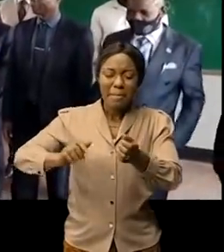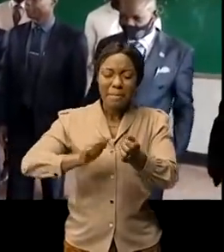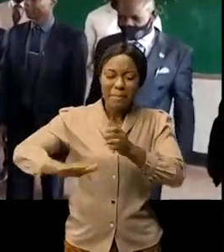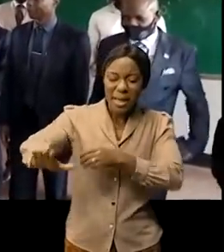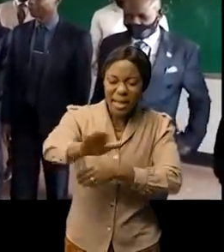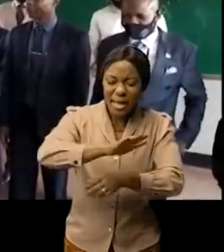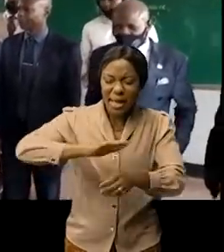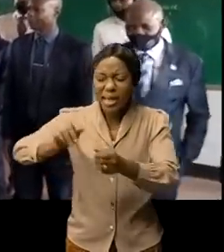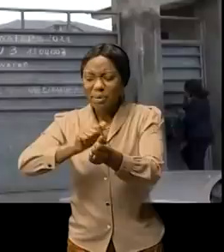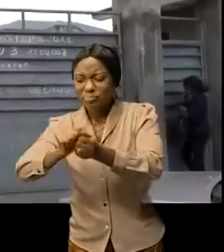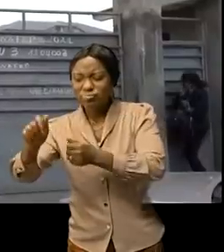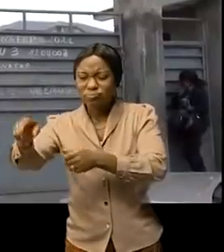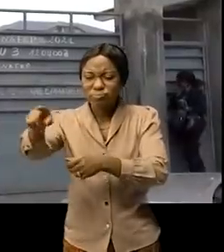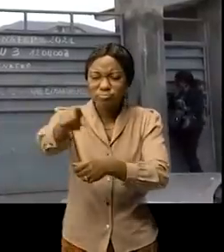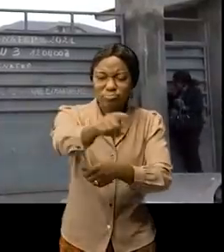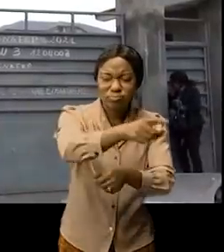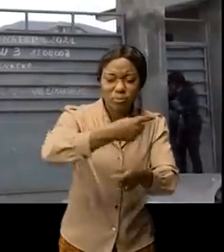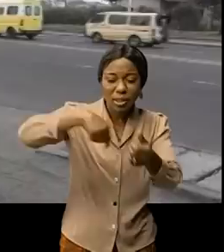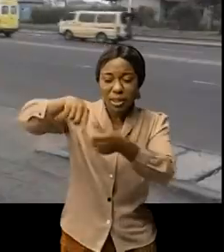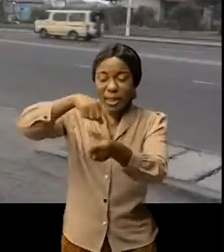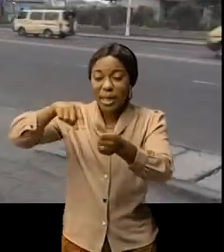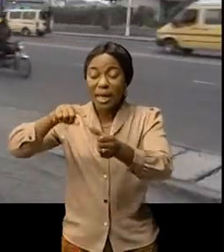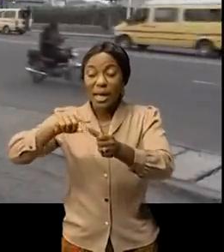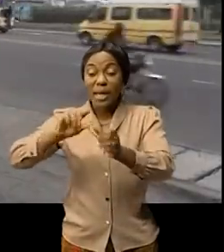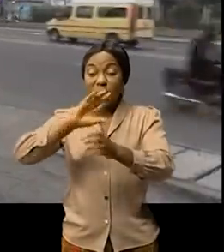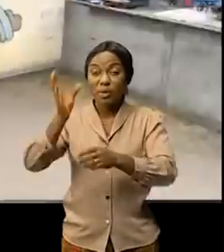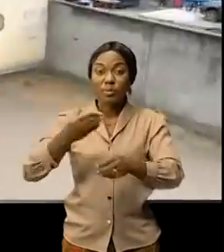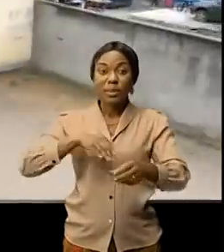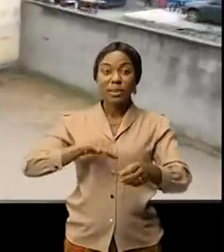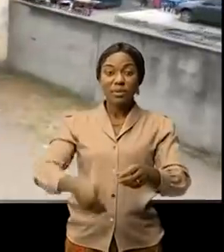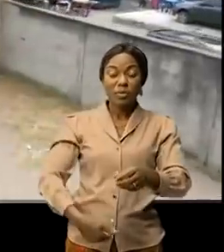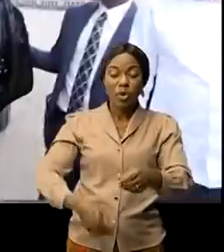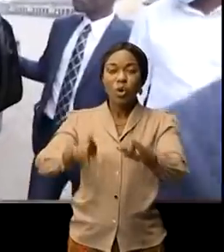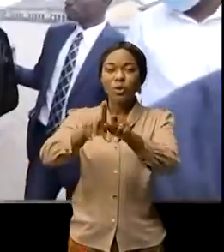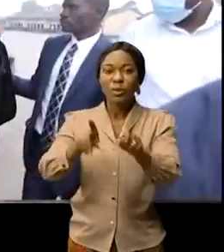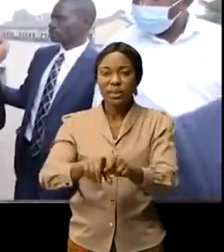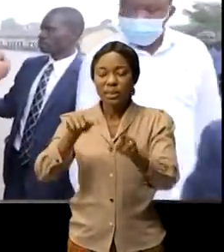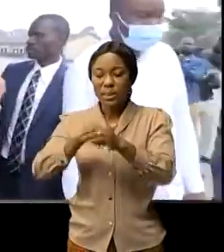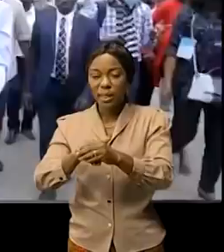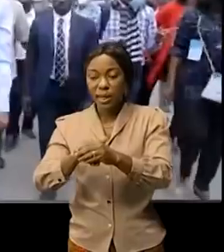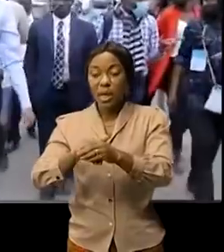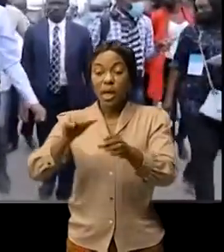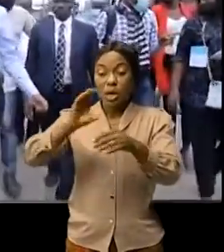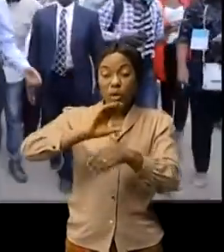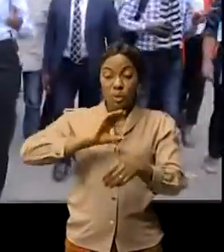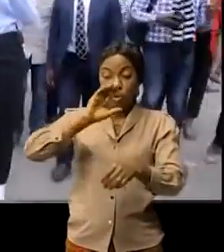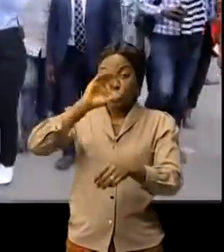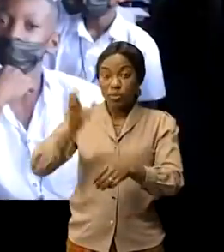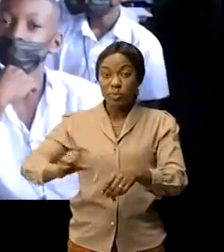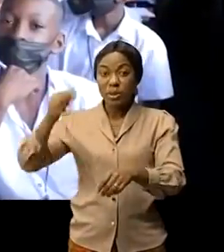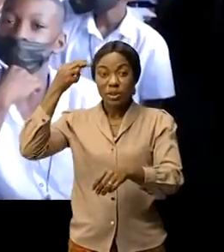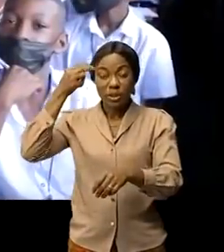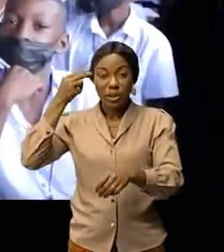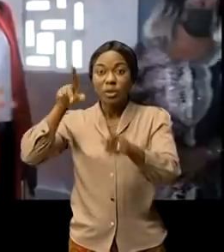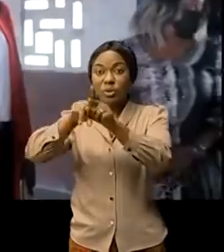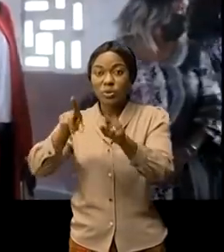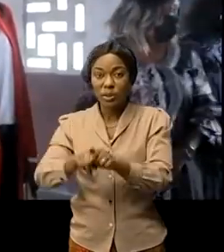de l'école primaire Kimbouta, dans la comité Kassavoubou, à l'épée Kamina au quartier 1, dans la comité Njili, jusqu'à l'épée Ntélé, dans